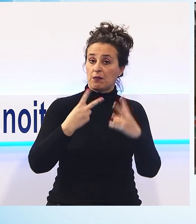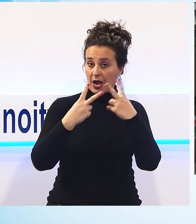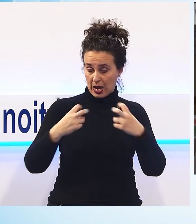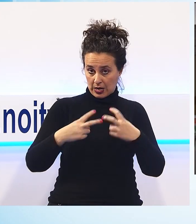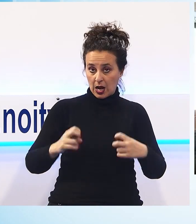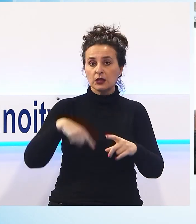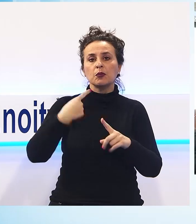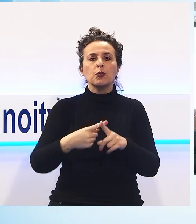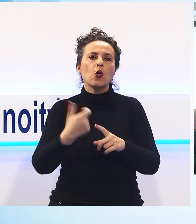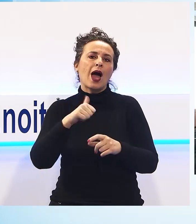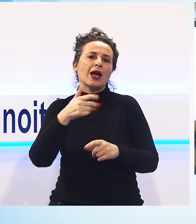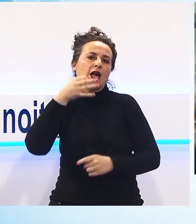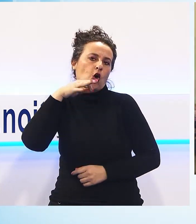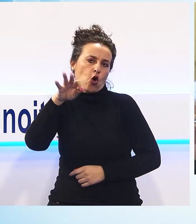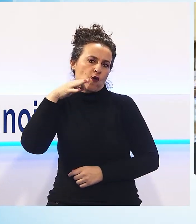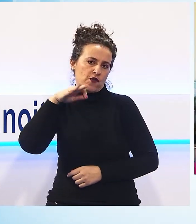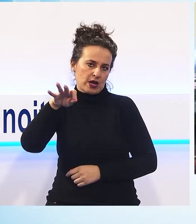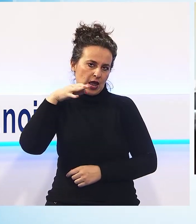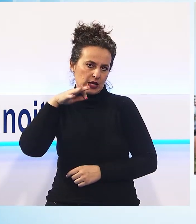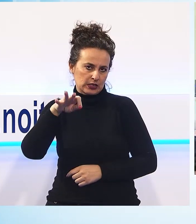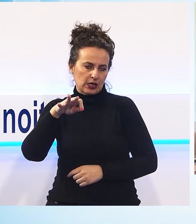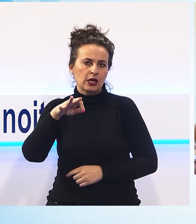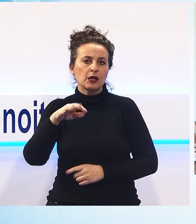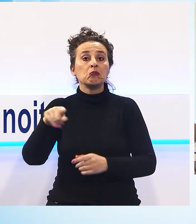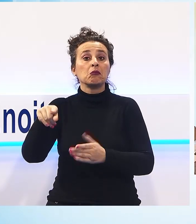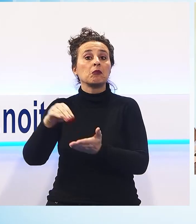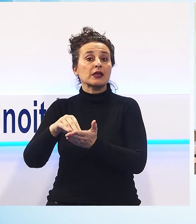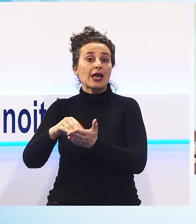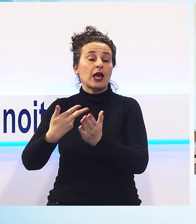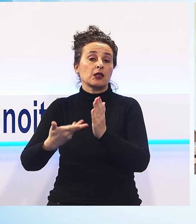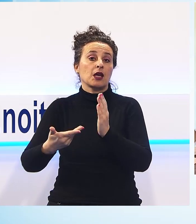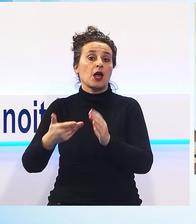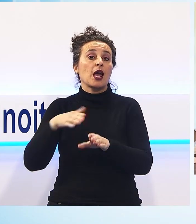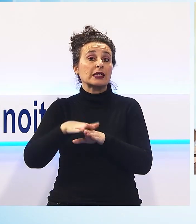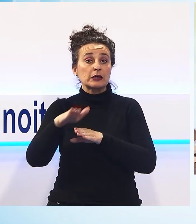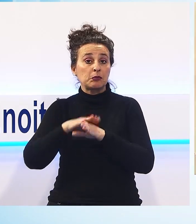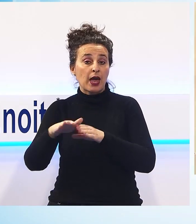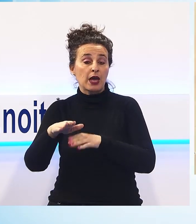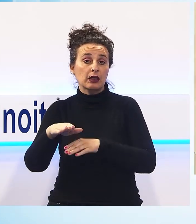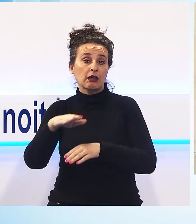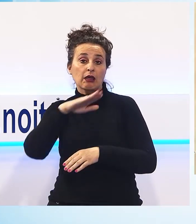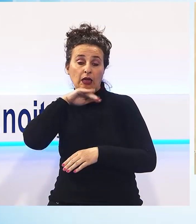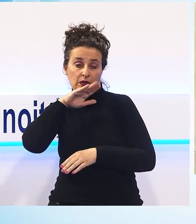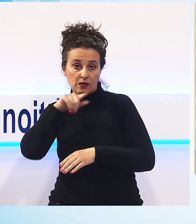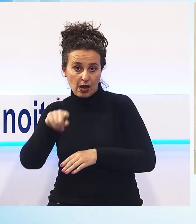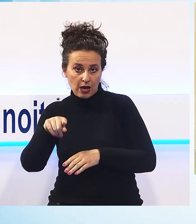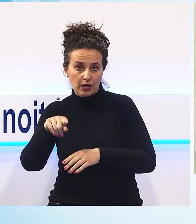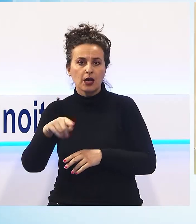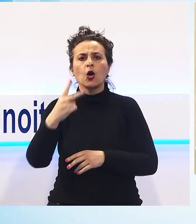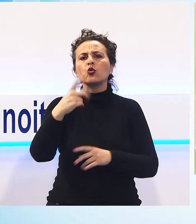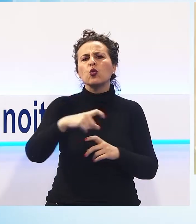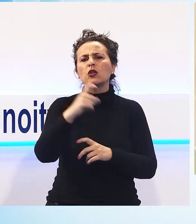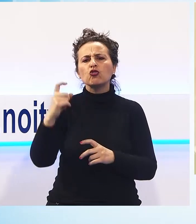ci sarà quella convegnistica con i maggiori esperti in geriatria che si incontreranno per due giorni affrontando